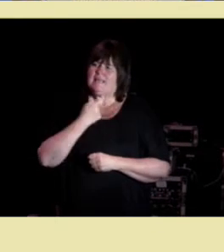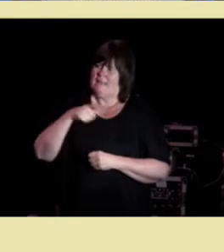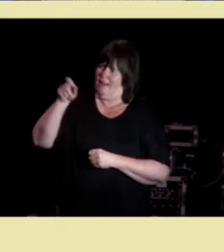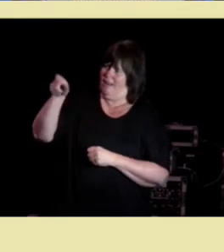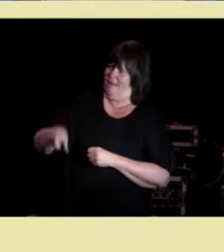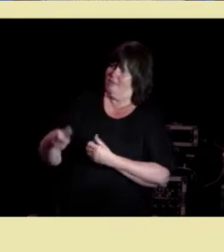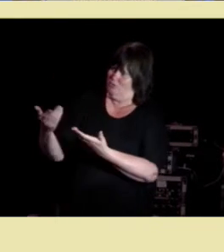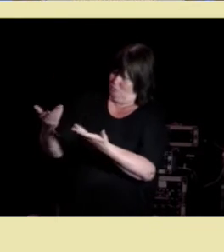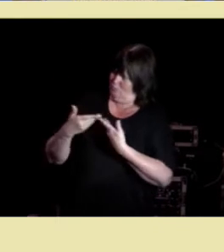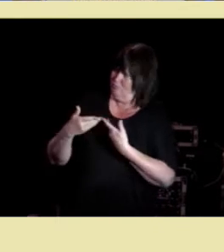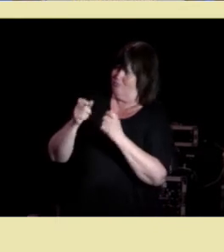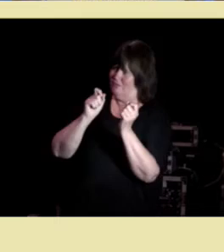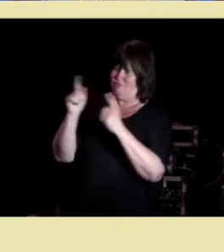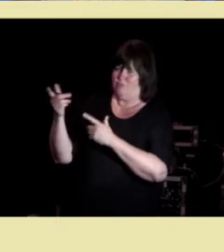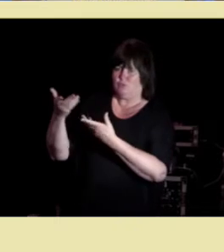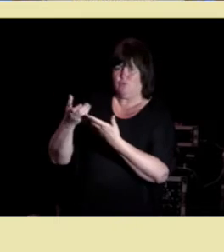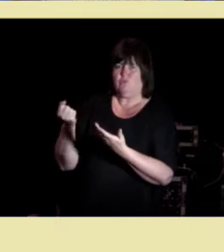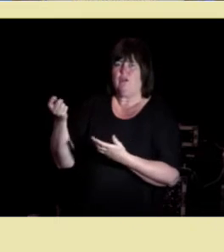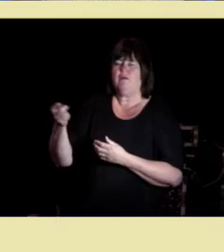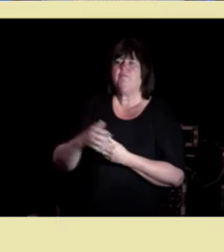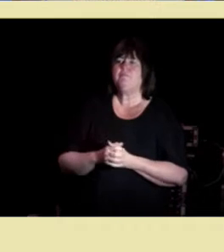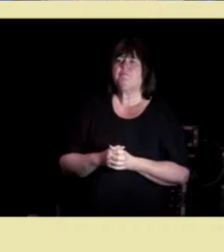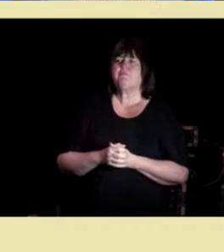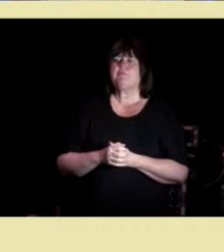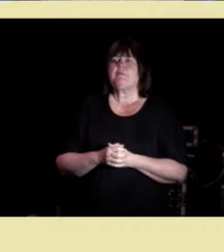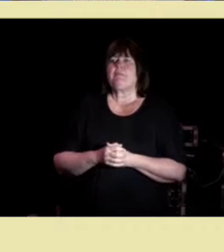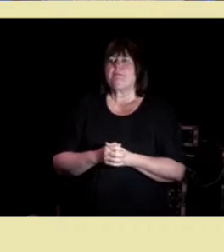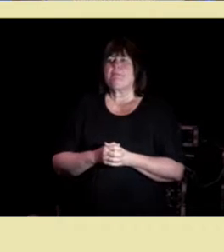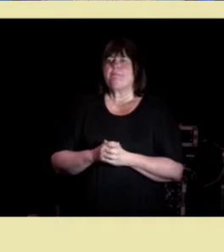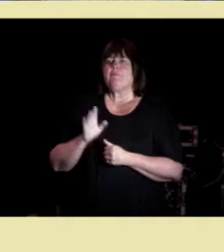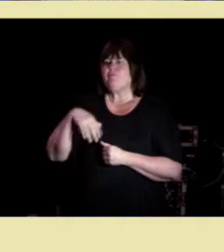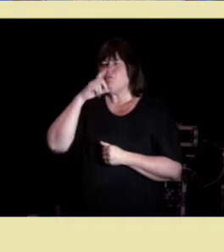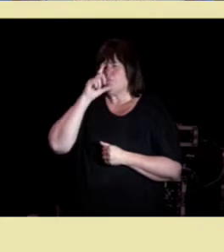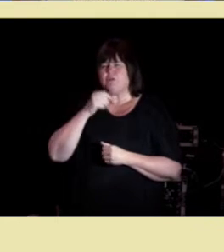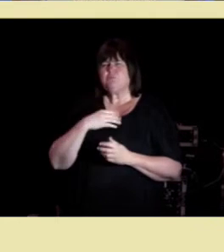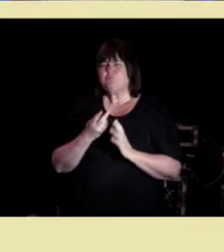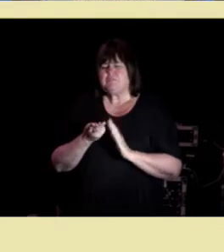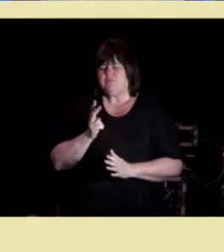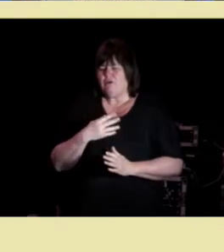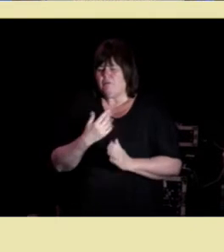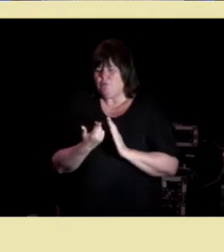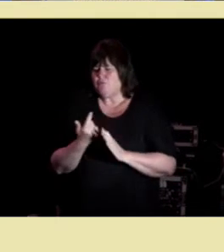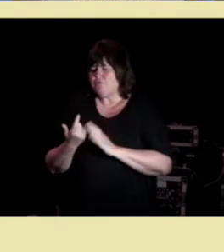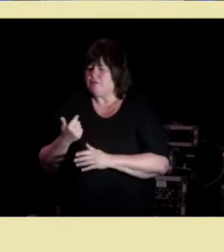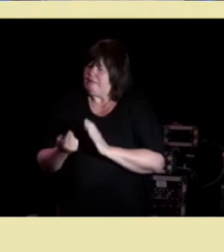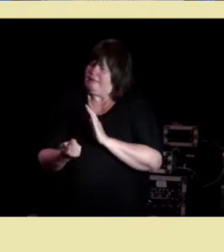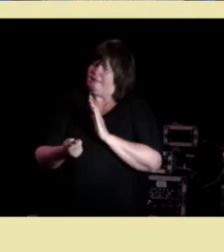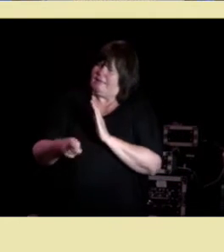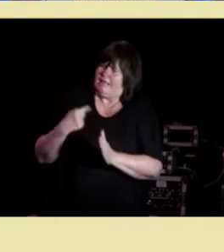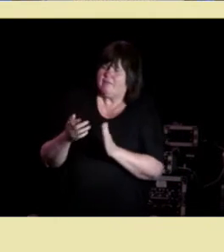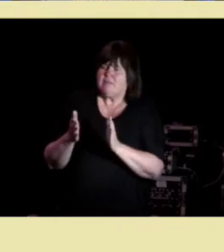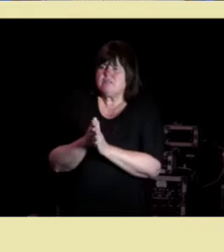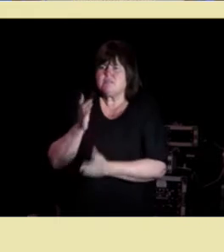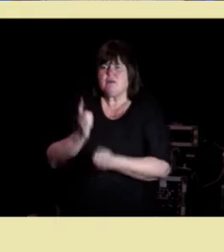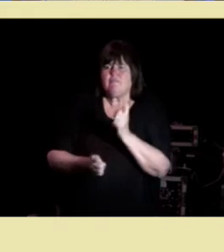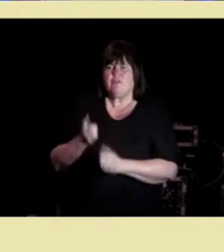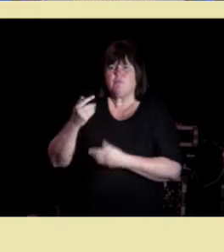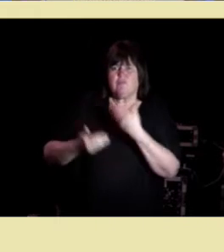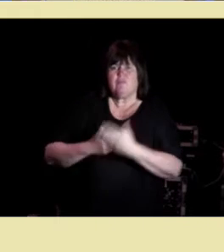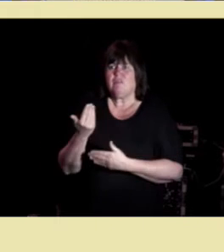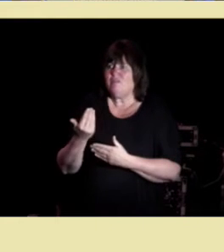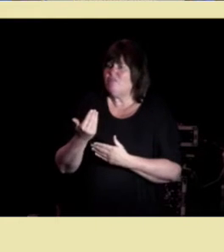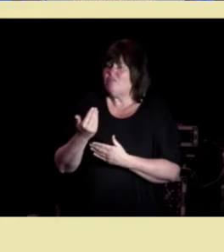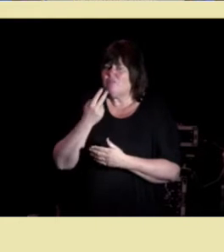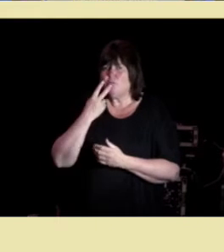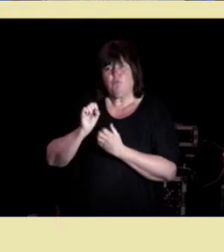vi må passe på at ikke svaret på utfordringene i det krevende samvalgsprosessen ender må bli rent